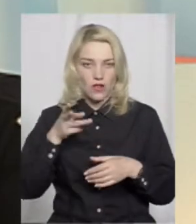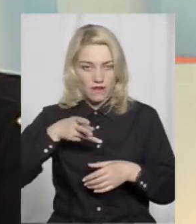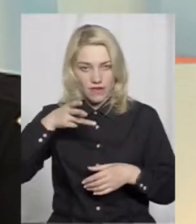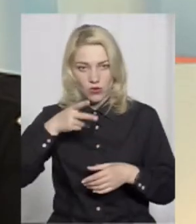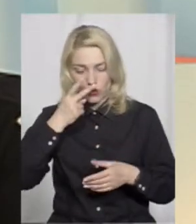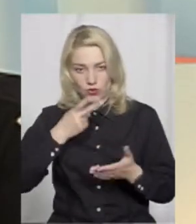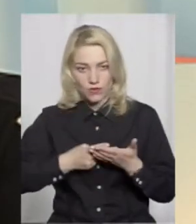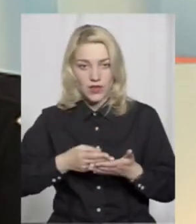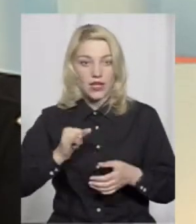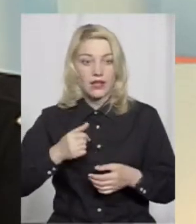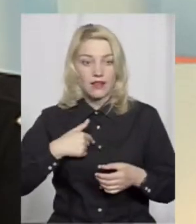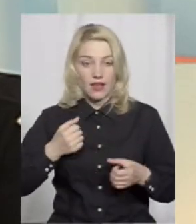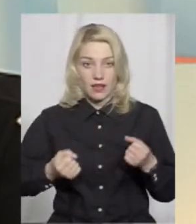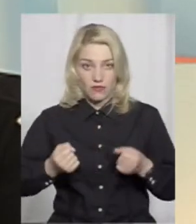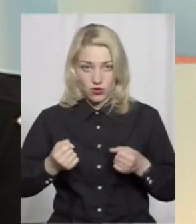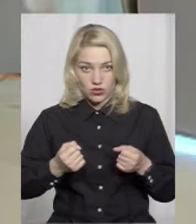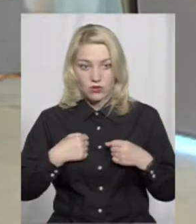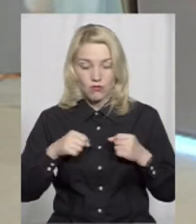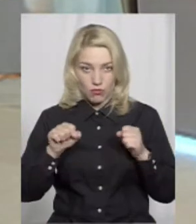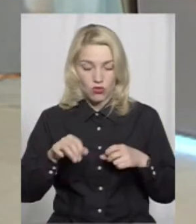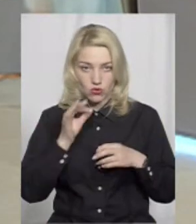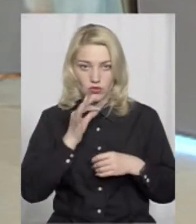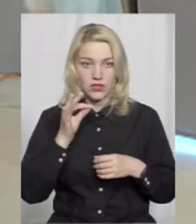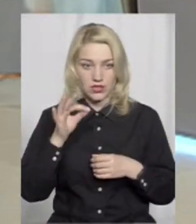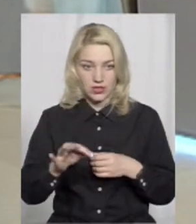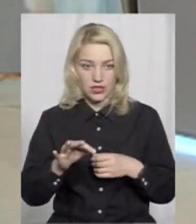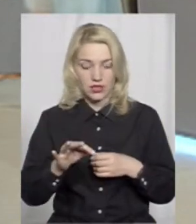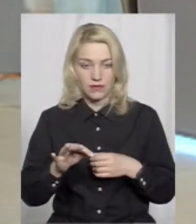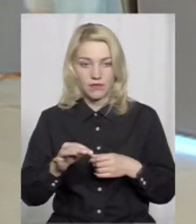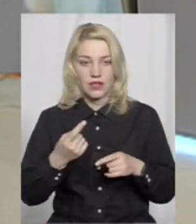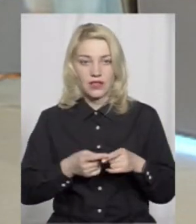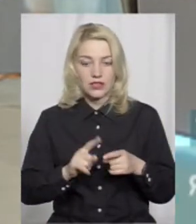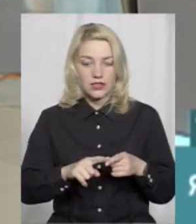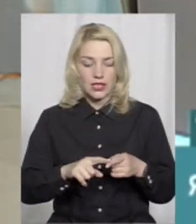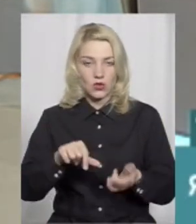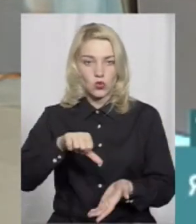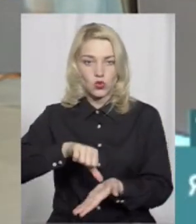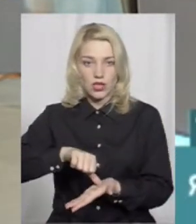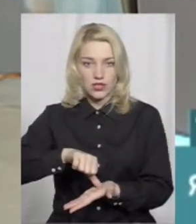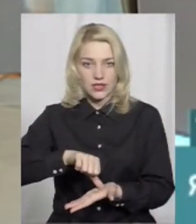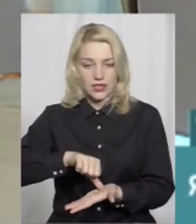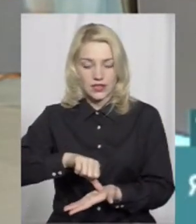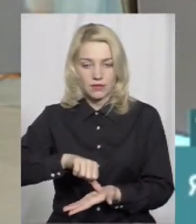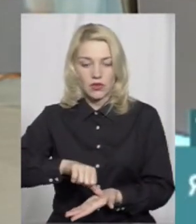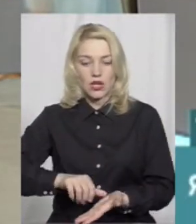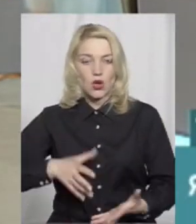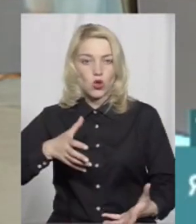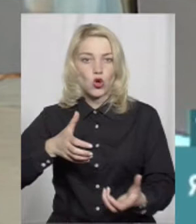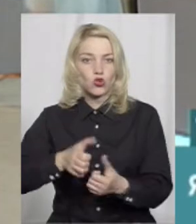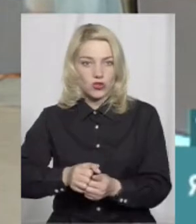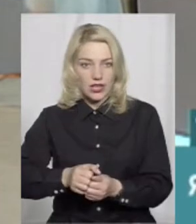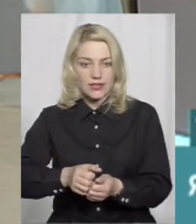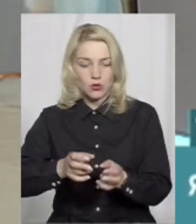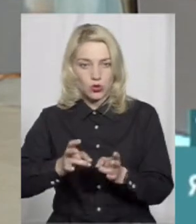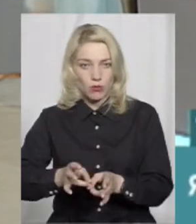відео. І я, як водій, можу сказати, що даний учасник ДТП,